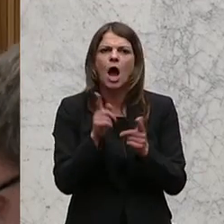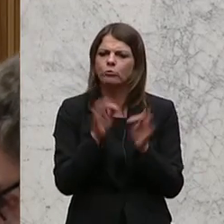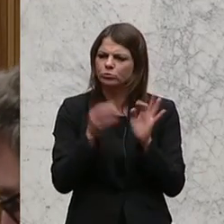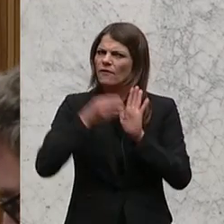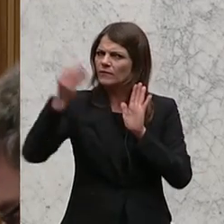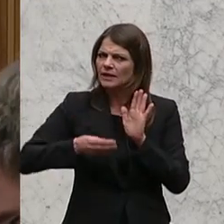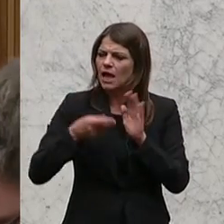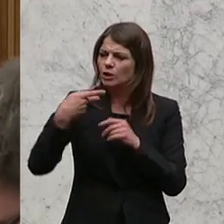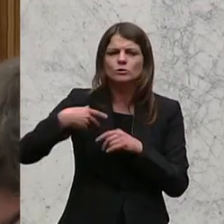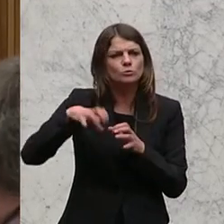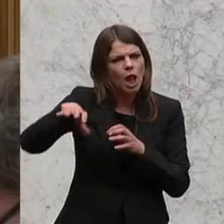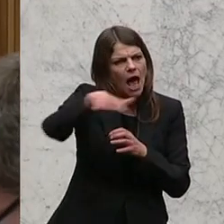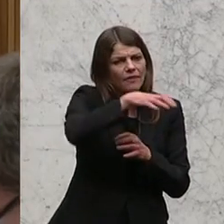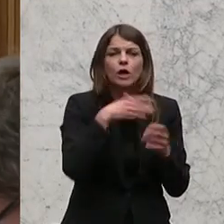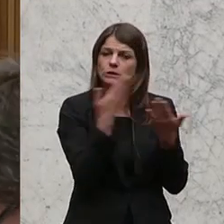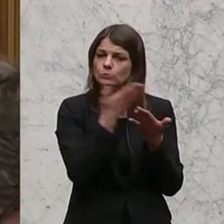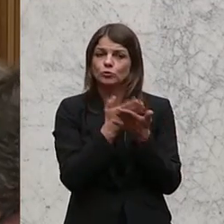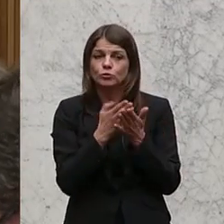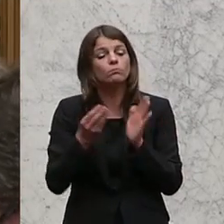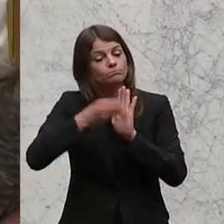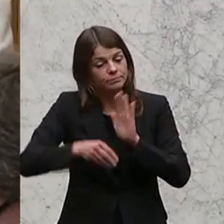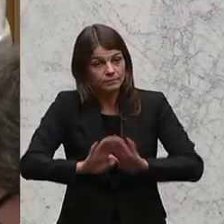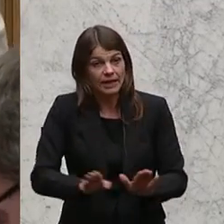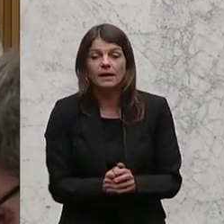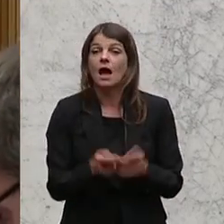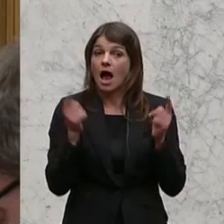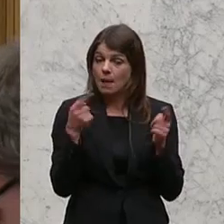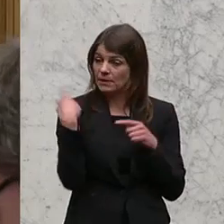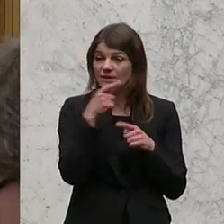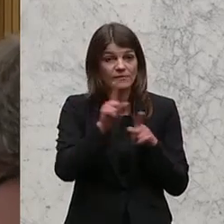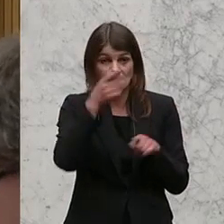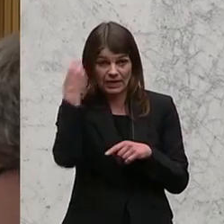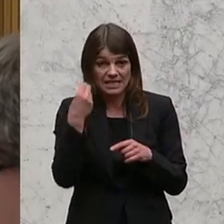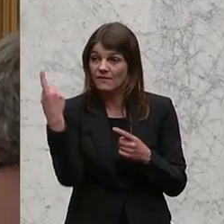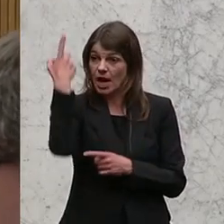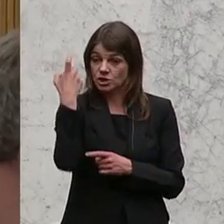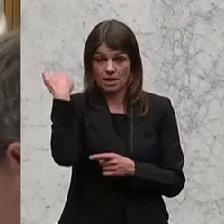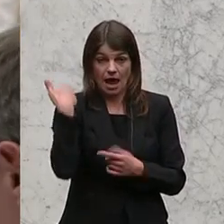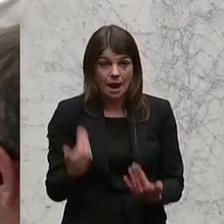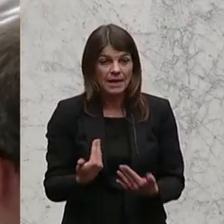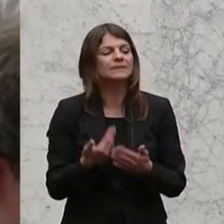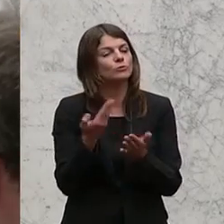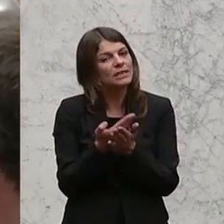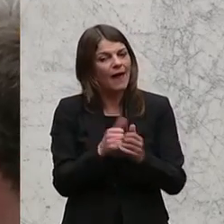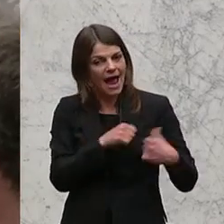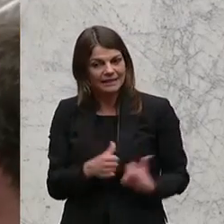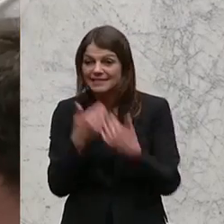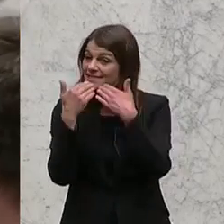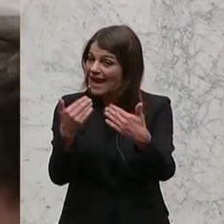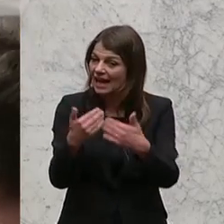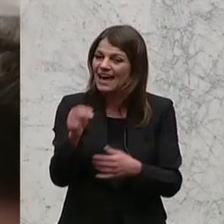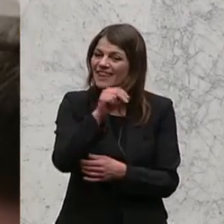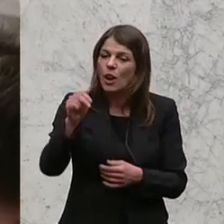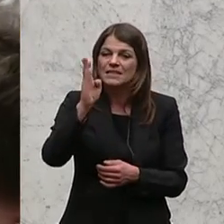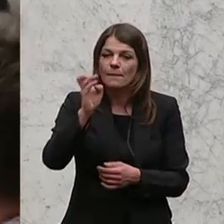Verträge zwischen den Ländern und dem Bund abgeschlossen wurden. Aber wir dürfen nie vergessen, wer es begonnen hat. Deswegen ein herzliches Dank, Herr